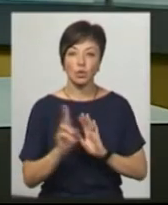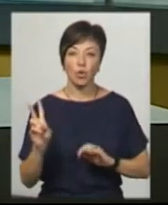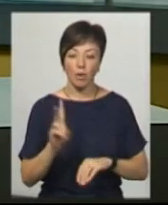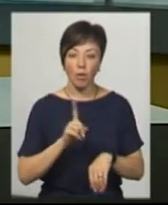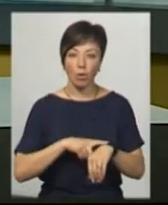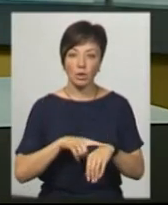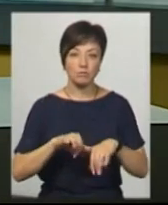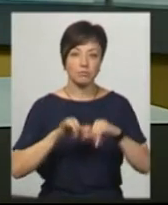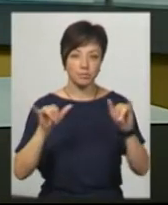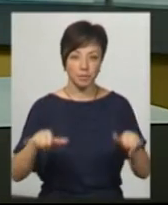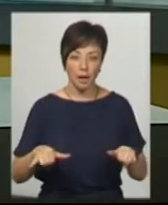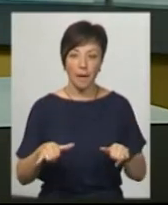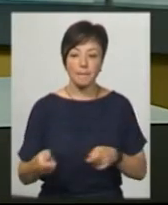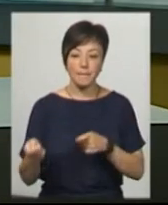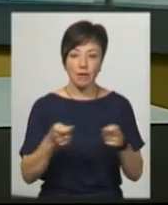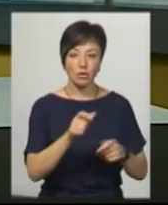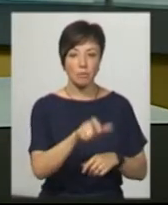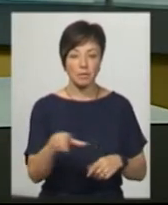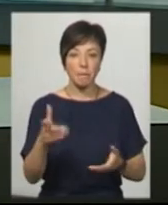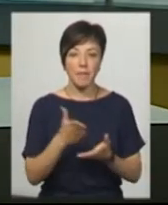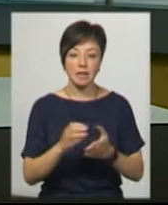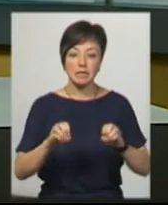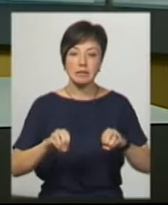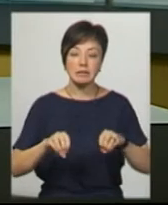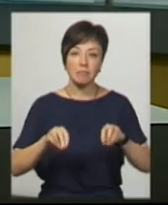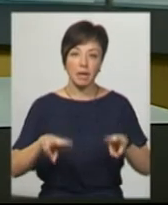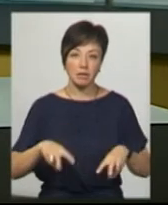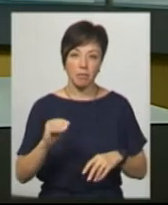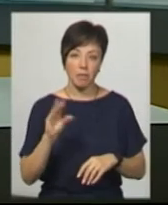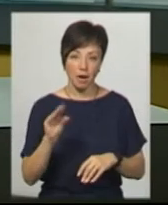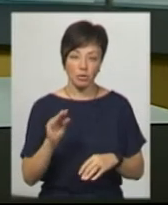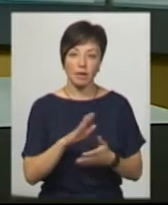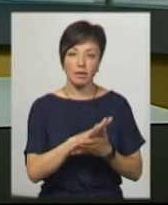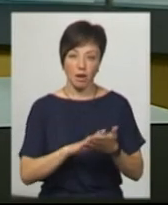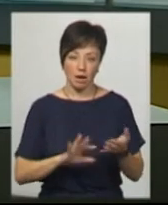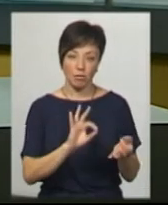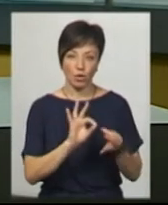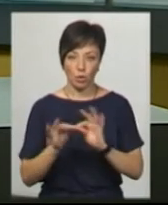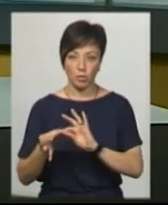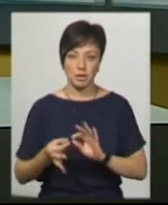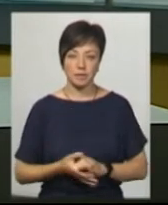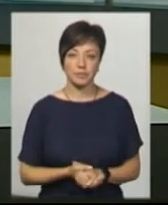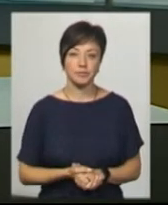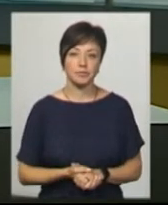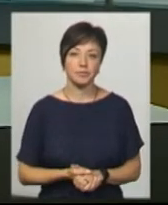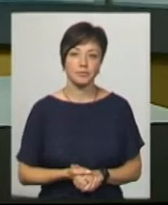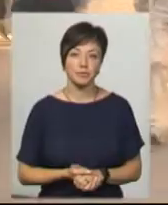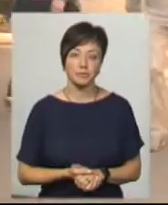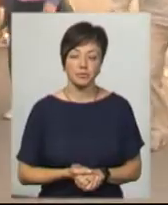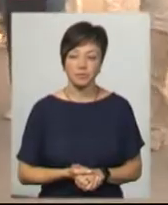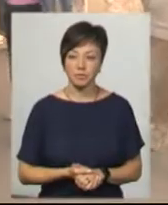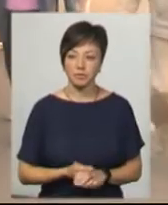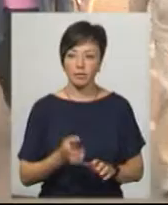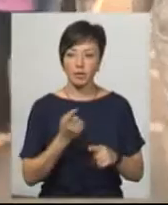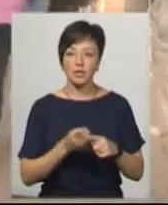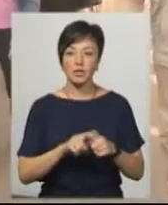години пік та перевозять лише пасажирів, які мають спецперепустки. Подробиці далі у сюжеті Тетяни Ворожцової. Це